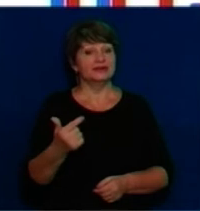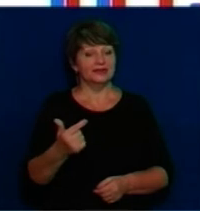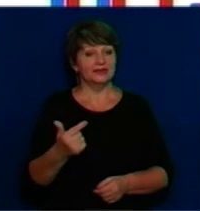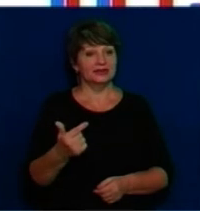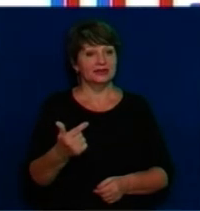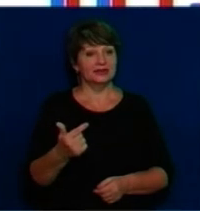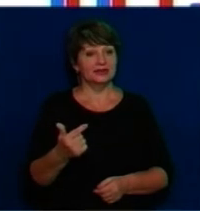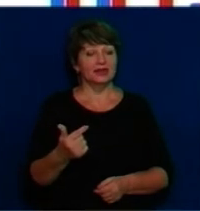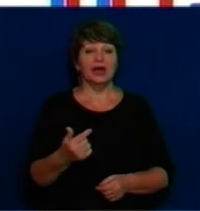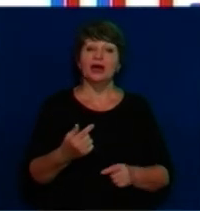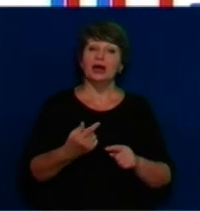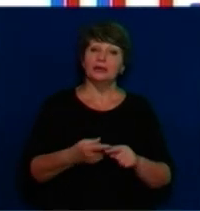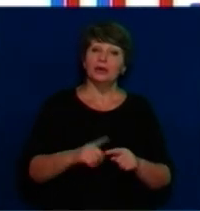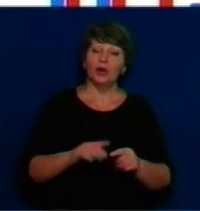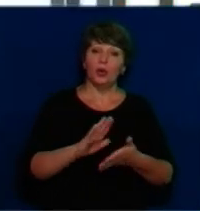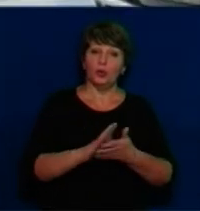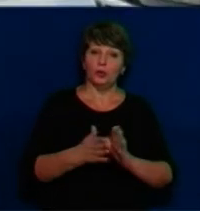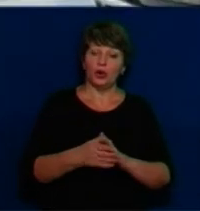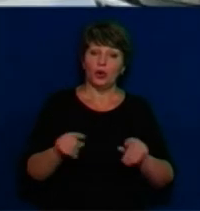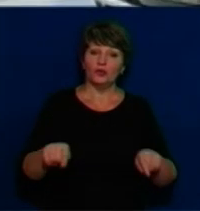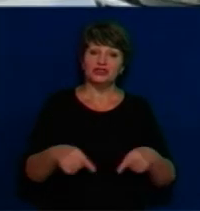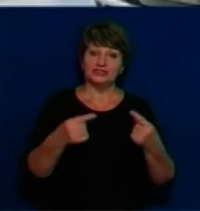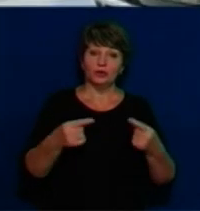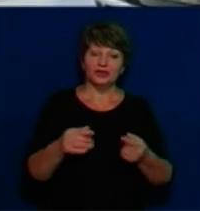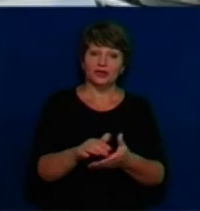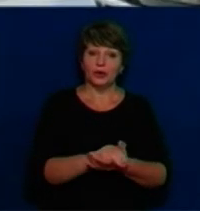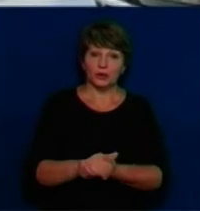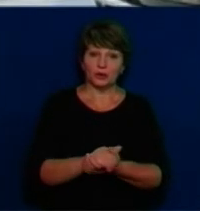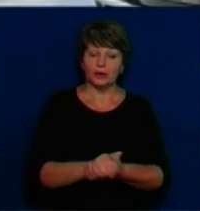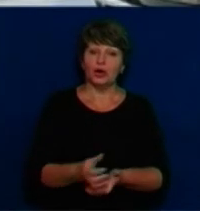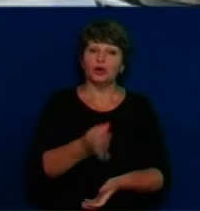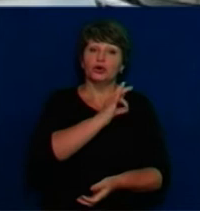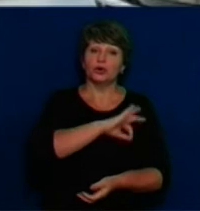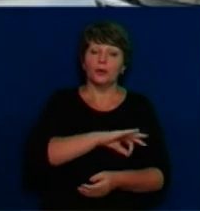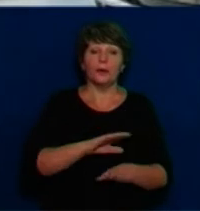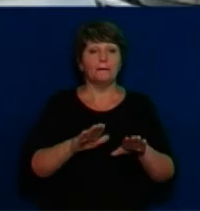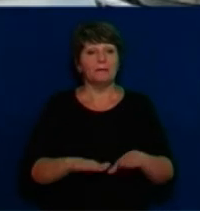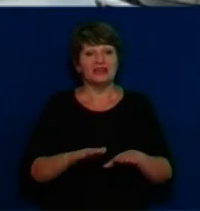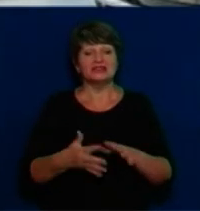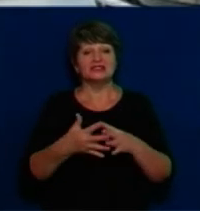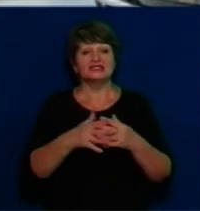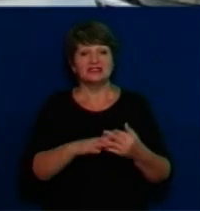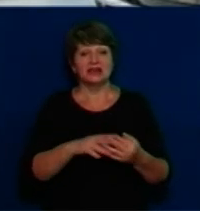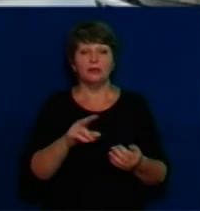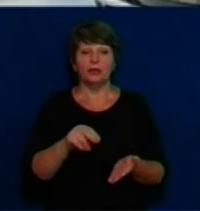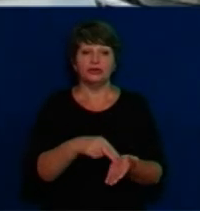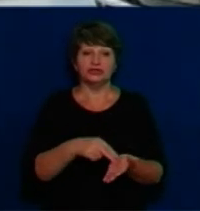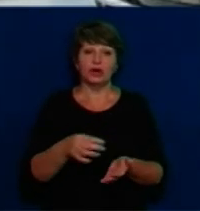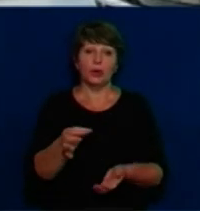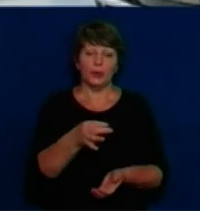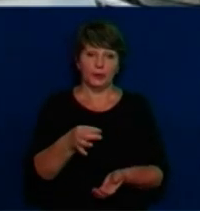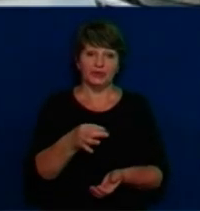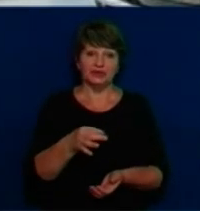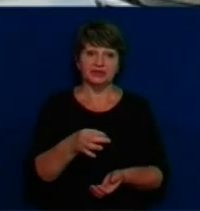Пане Сергію, тобто при умові створення об'єднані територіальної громади доходи міських, селищних і сільських громад по Черкаській області